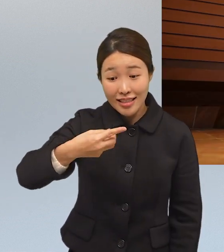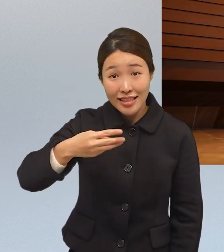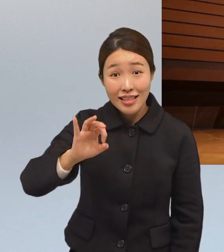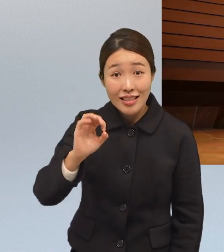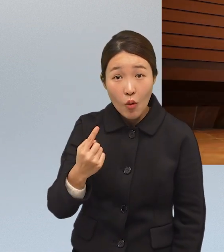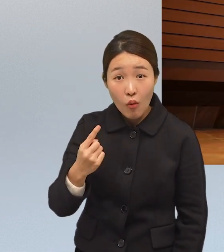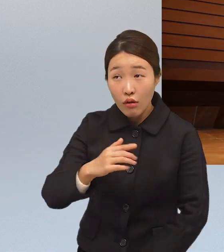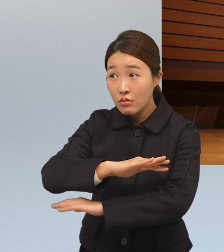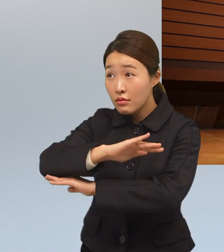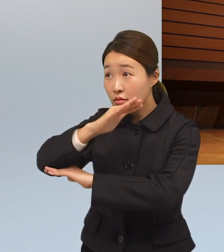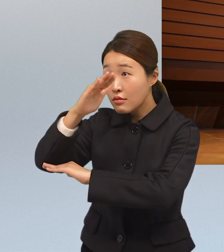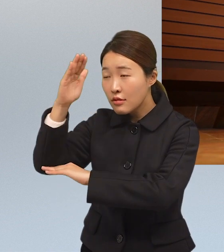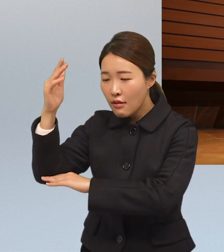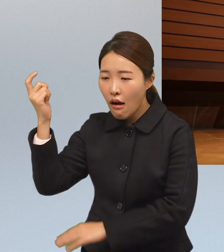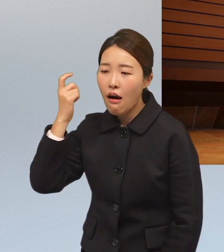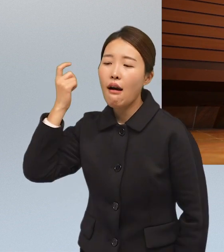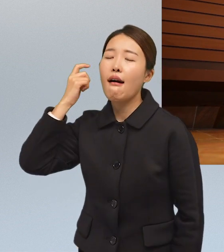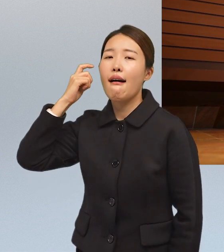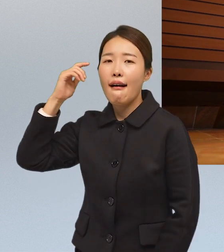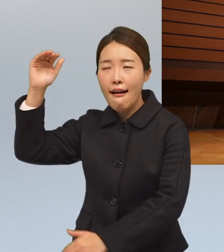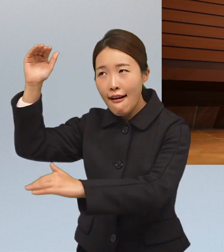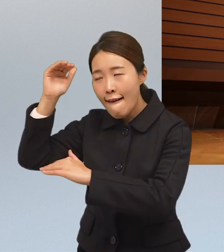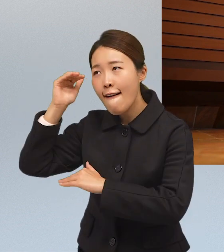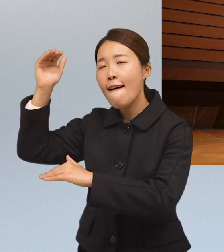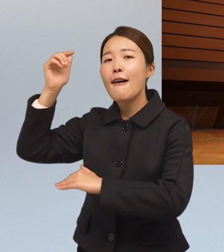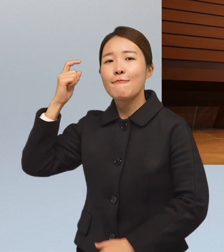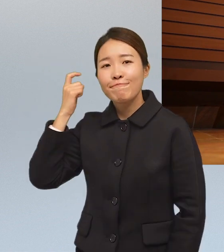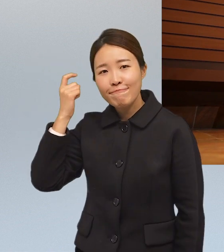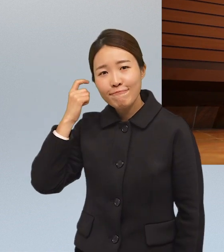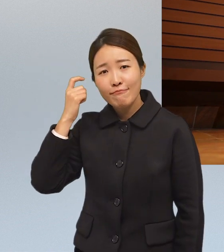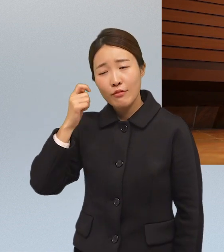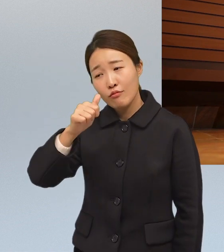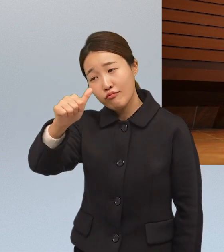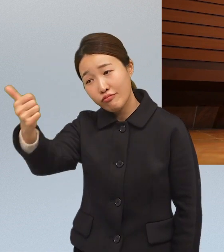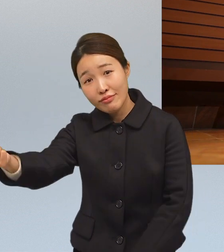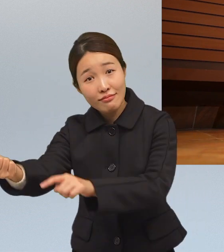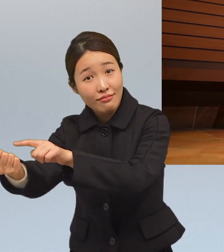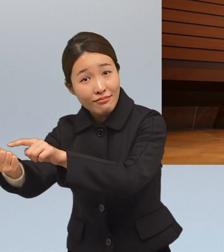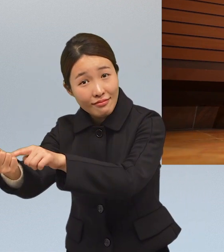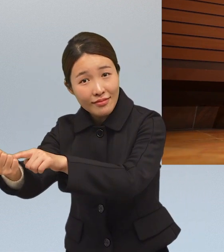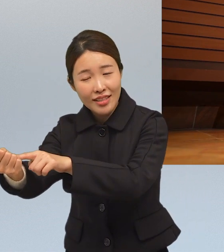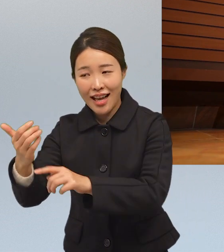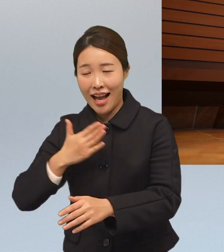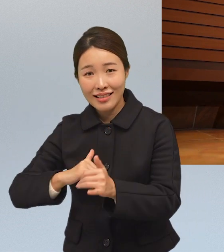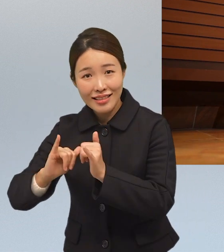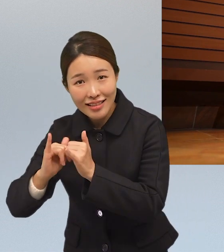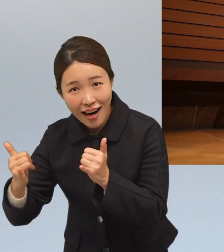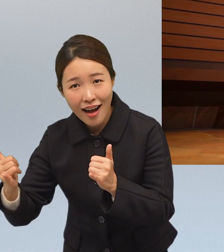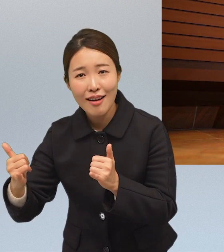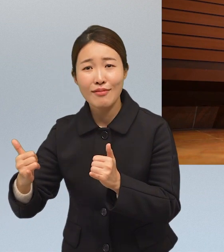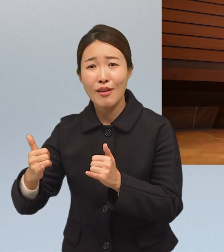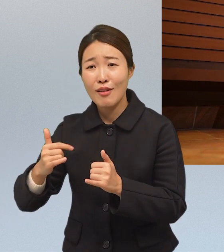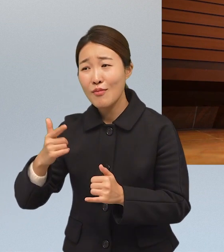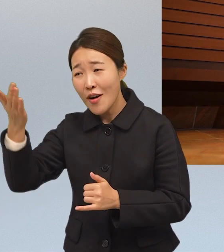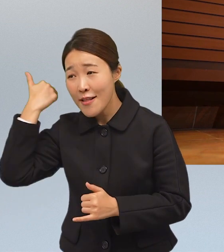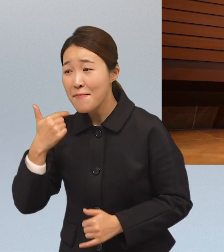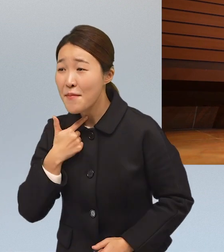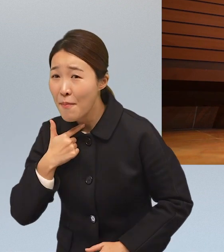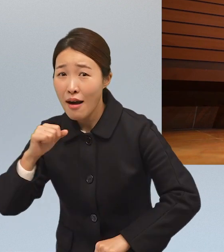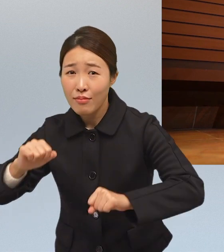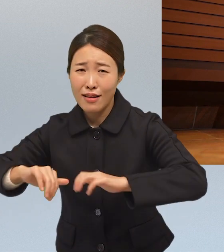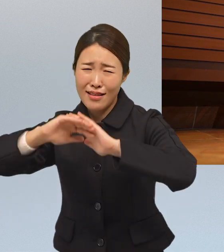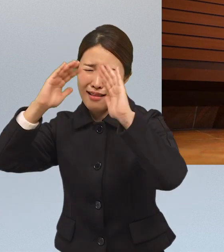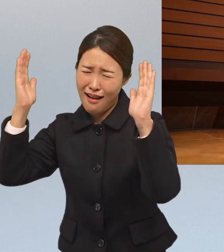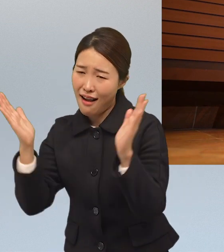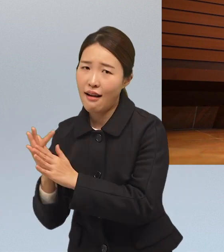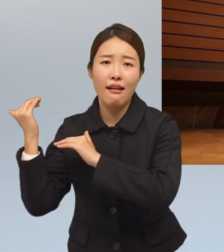people들이 그 얘기 계속 들어가 있어요 이 사람 나랑 이렇게 해서 나랑 같이 해서 나랑 나랑 같이